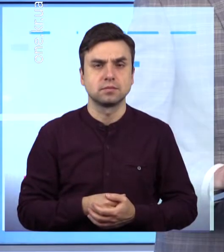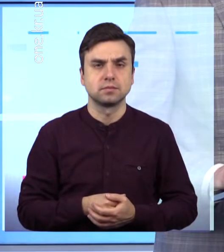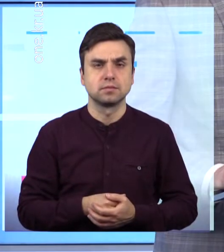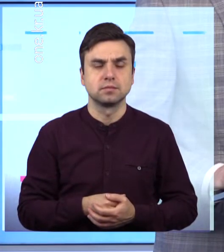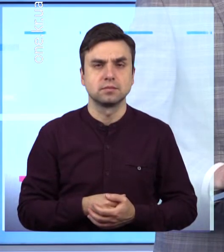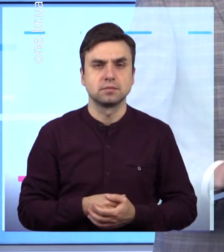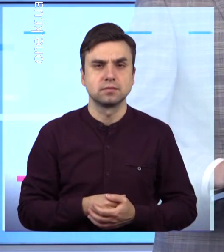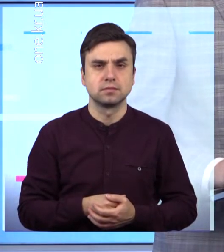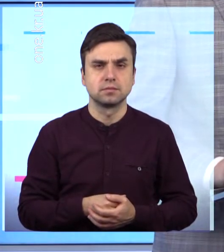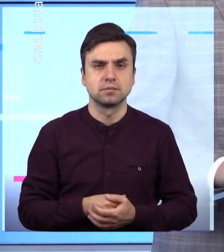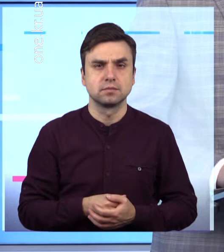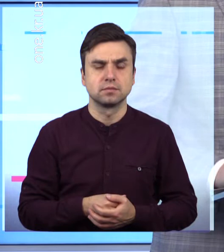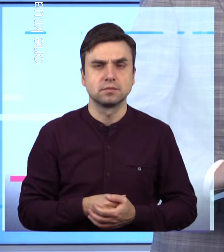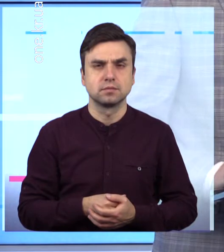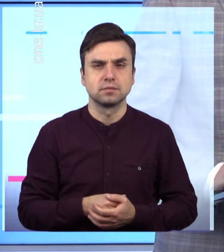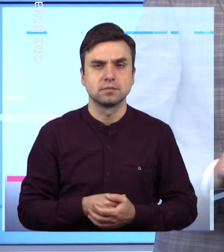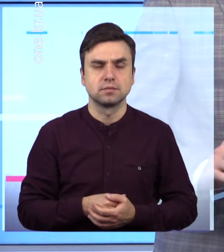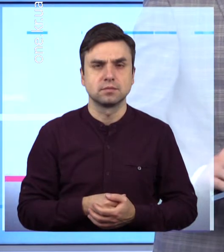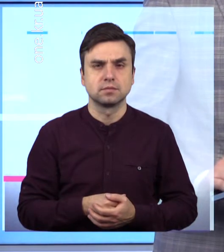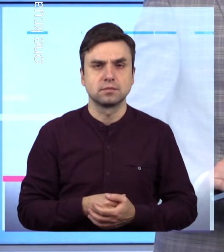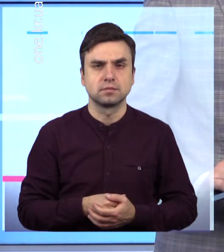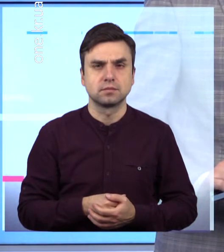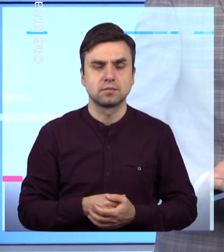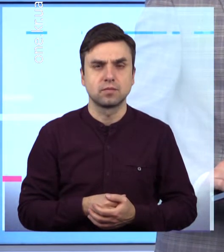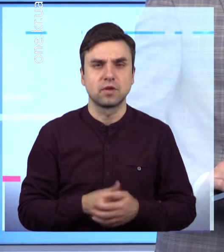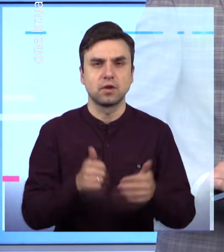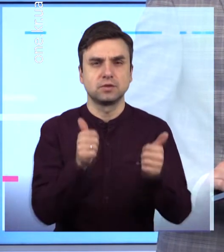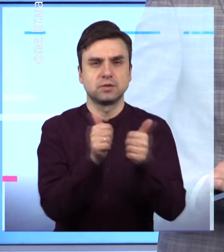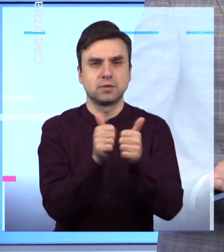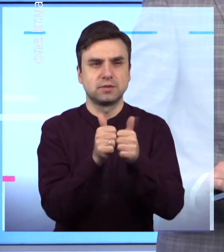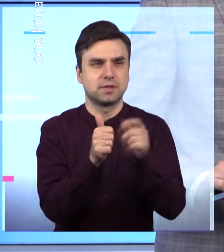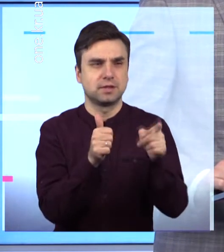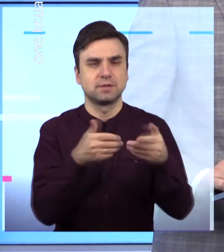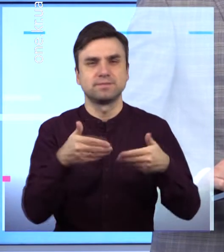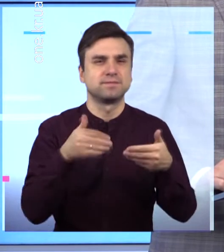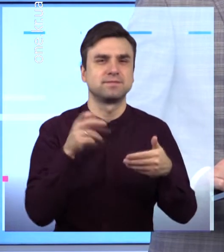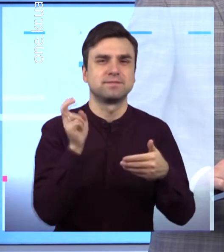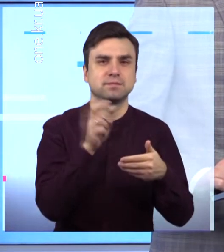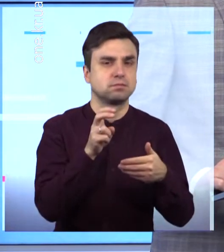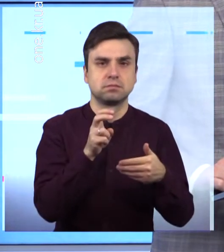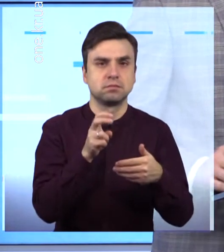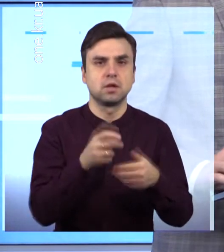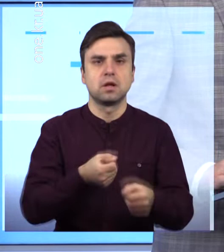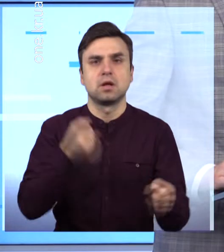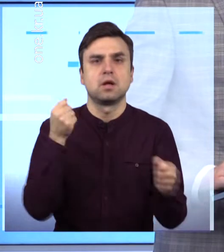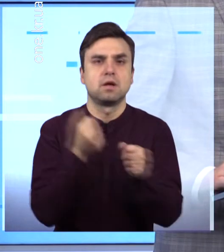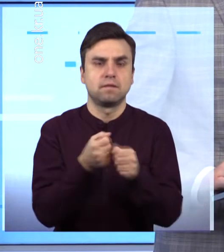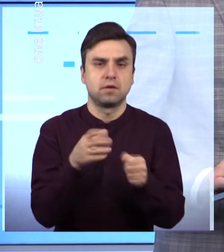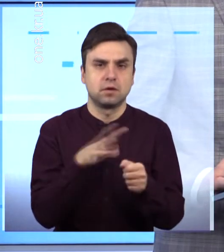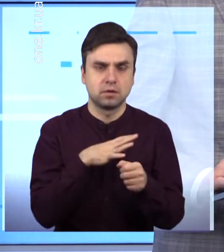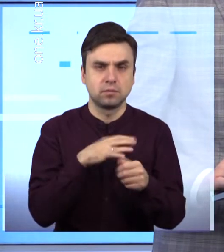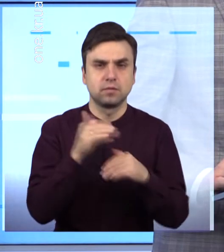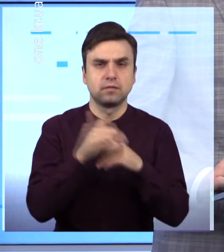Не дійшов до сусідки. Смертельна аварія трапилася ввечері 20 грудня під Кривим Рогом У селі Широкий